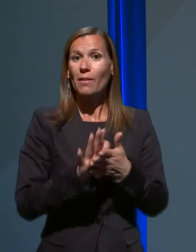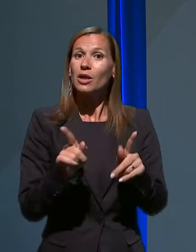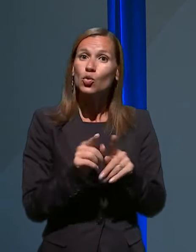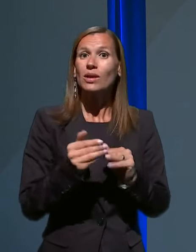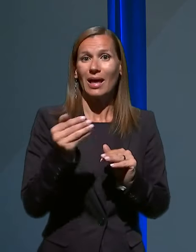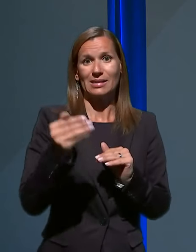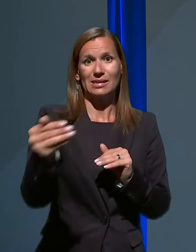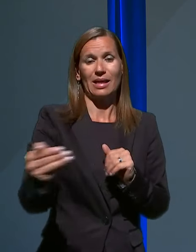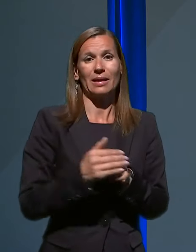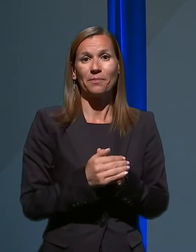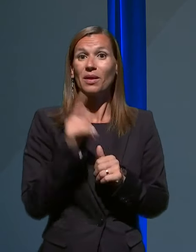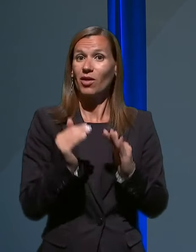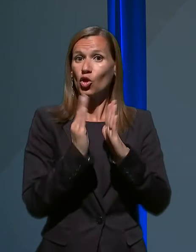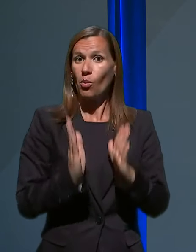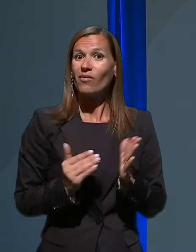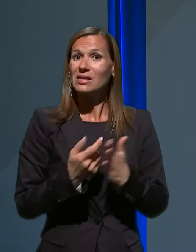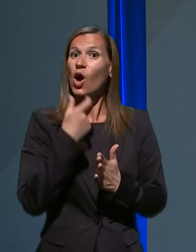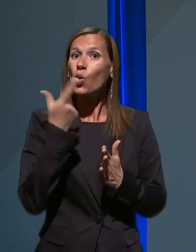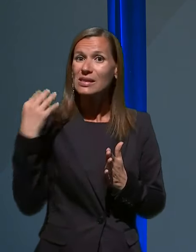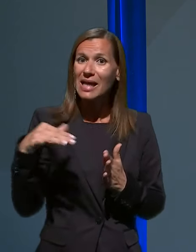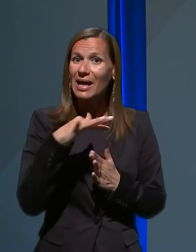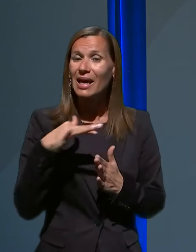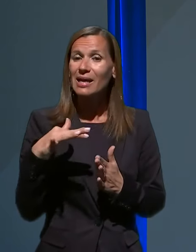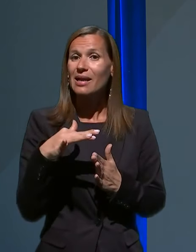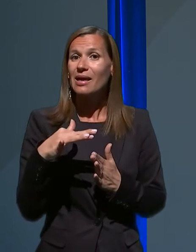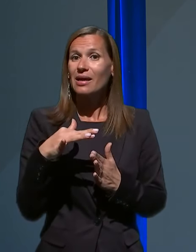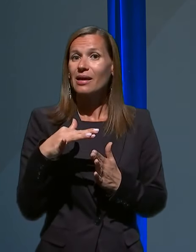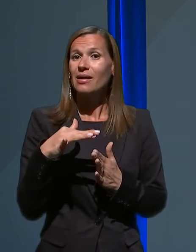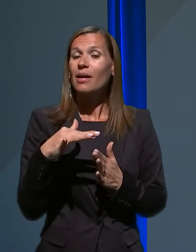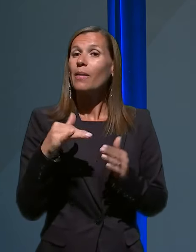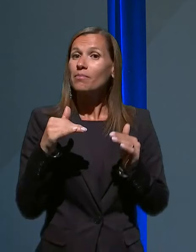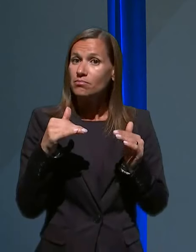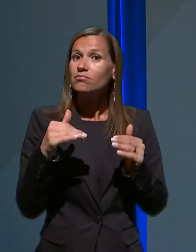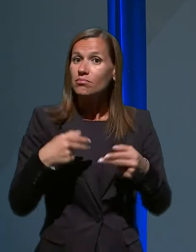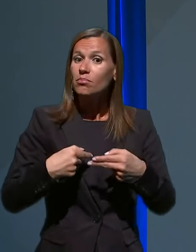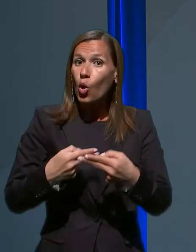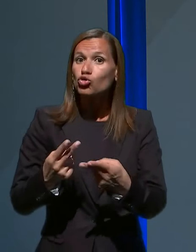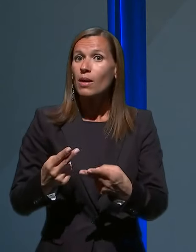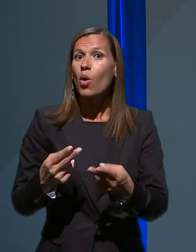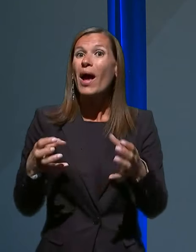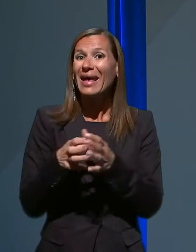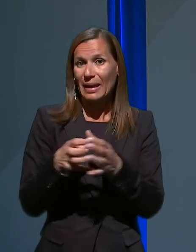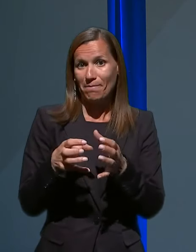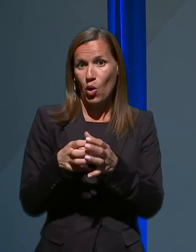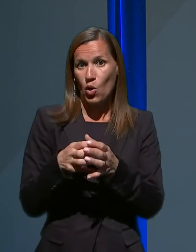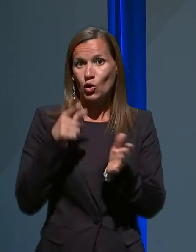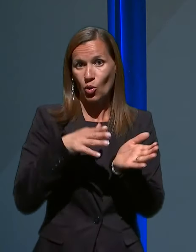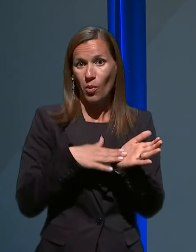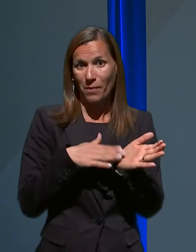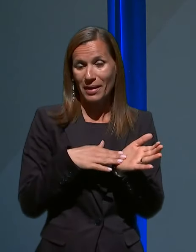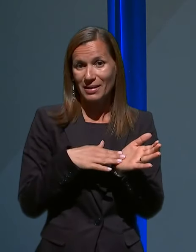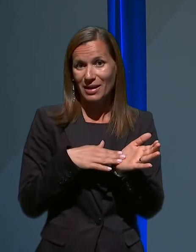V domove za ostarele namreč pošljamo ekipo. To se pravi, o